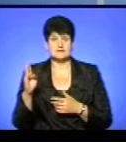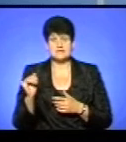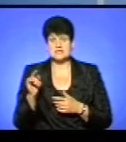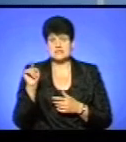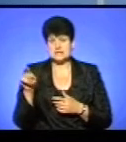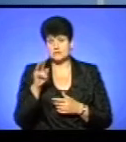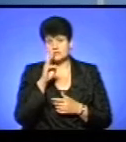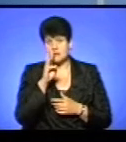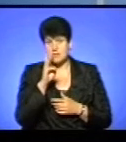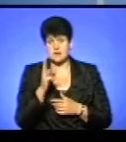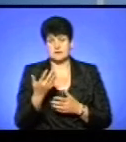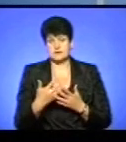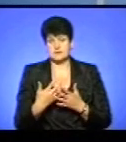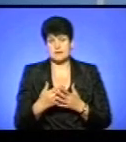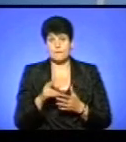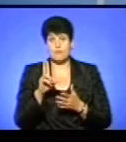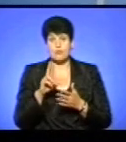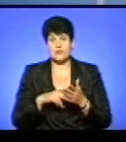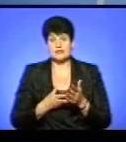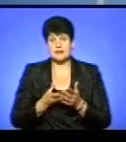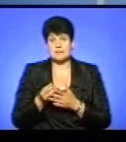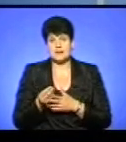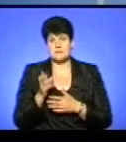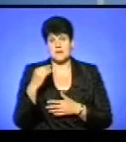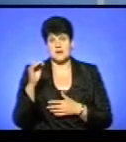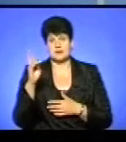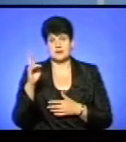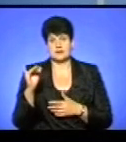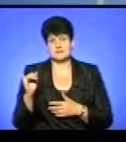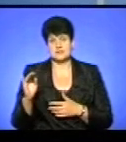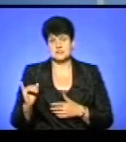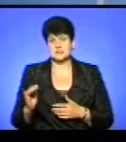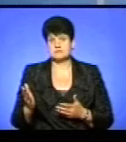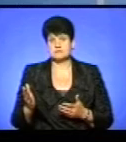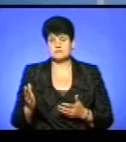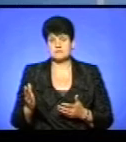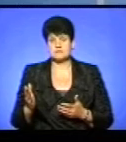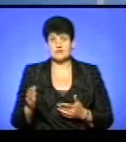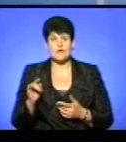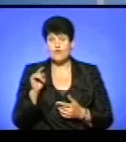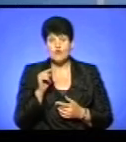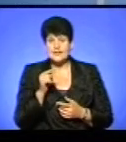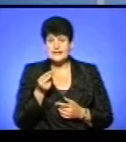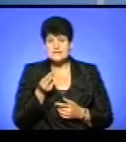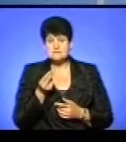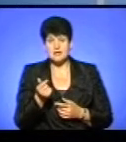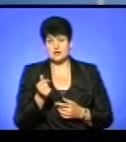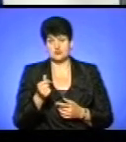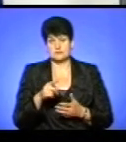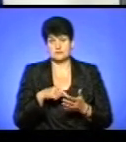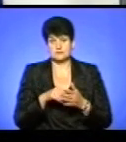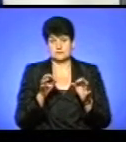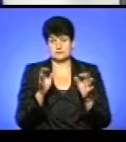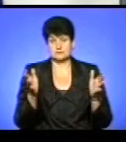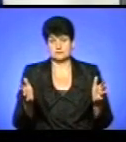їхньої заробітної плати, наприклад, податки сплачуються в Байківці. Тобто, вони не сплачують бюджет ні копійки.